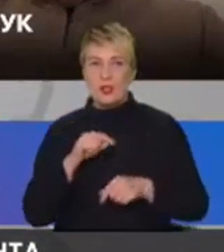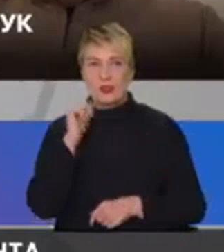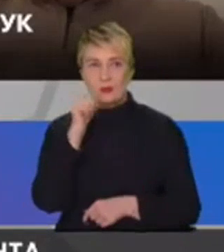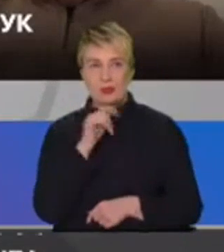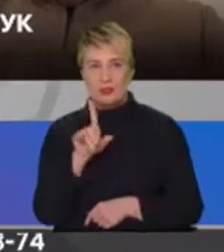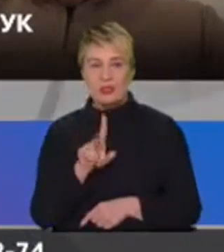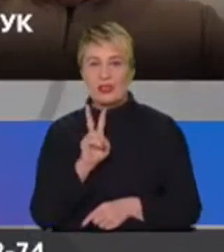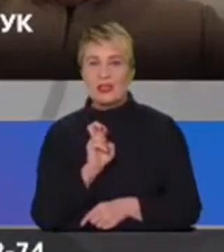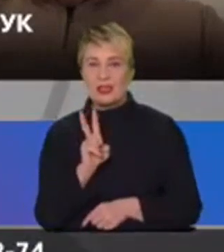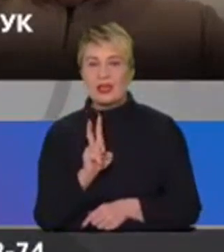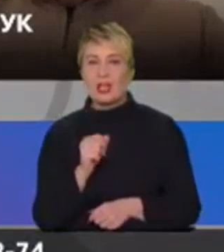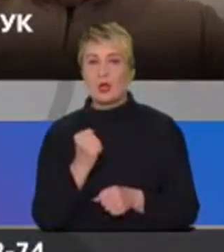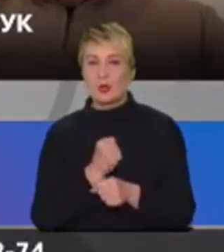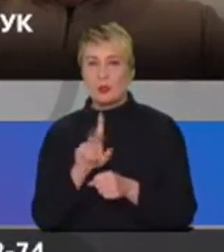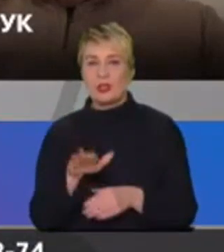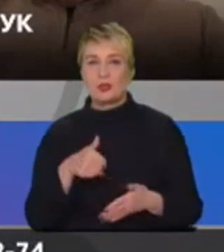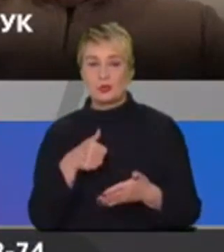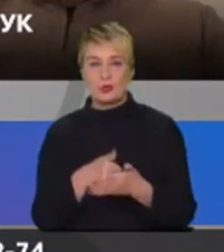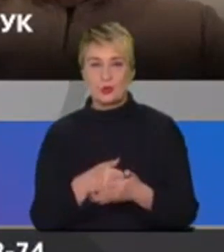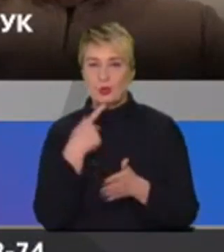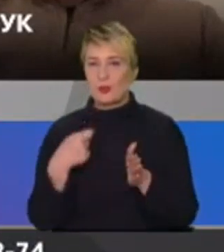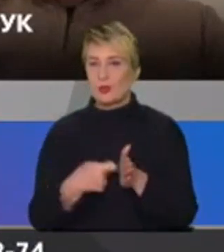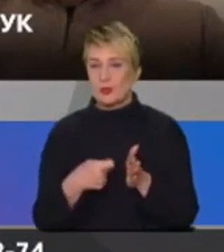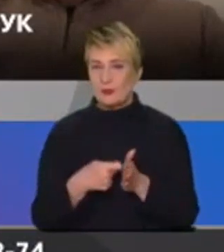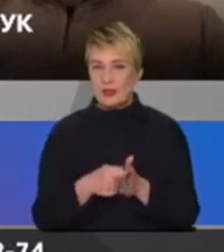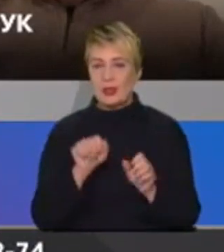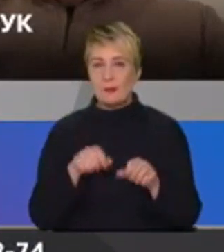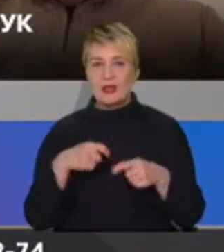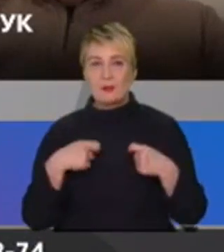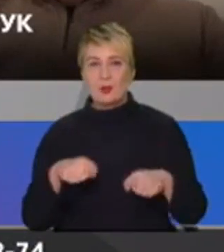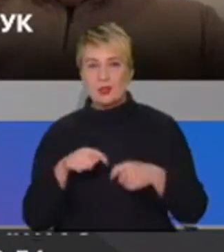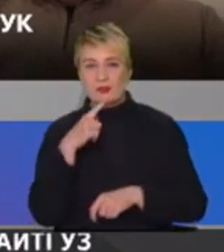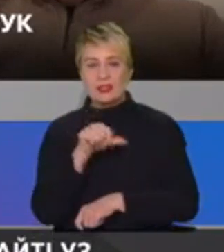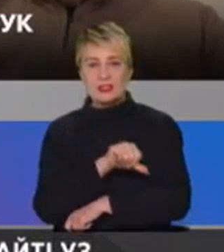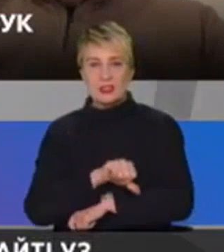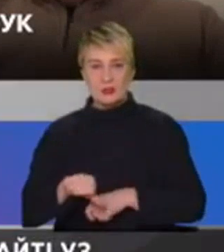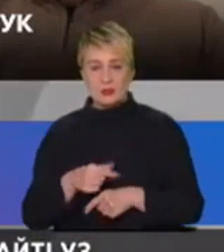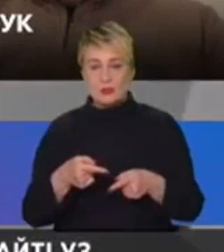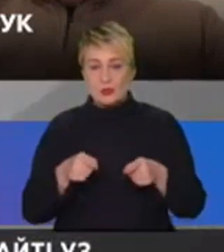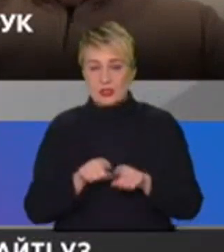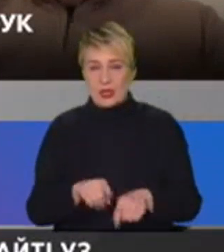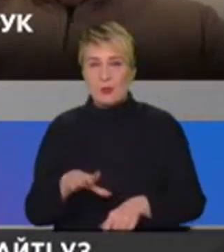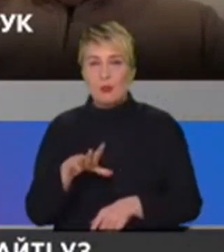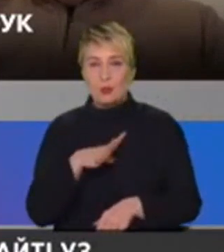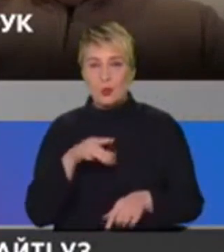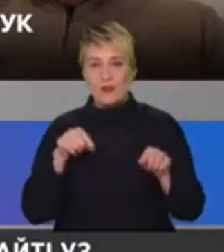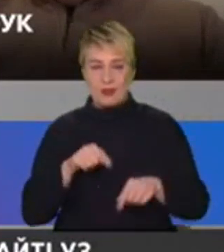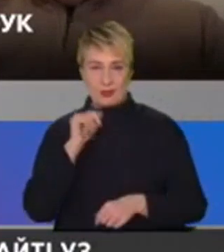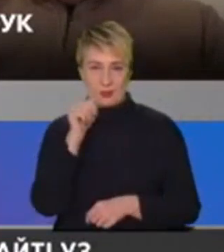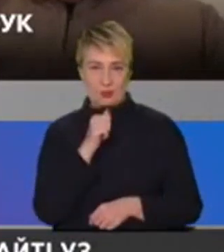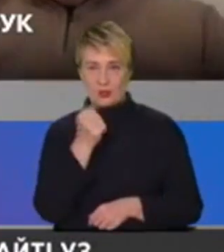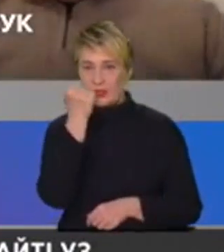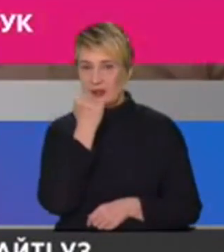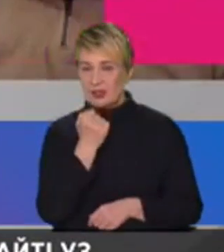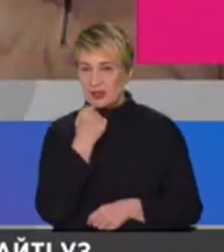того це робили, годували і себе, і могли продавати це за кордон, щоб так було і цього року. Вам дякуємо з приятливої